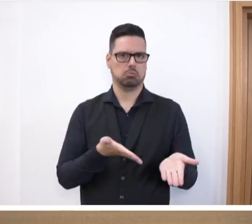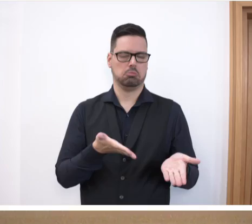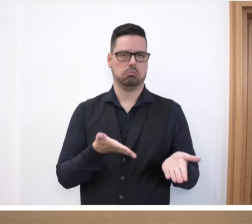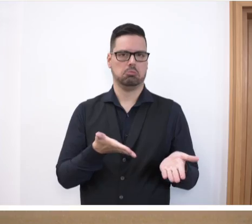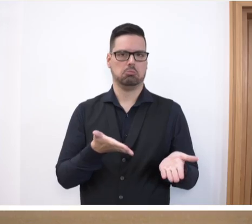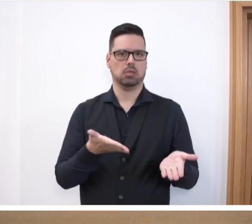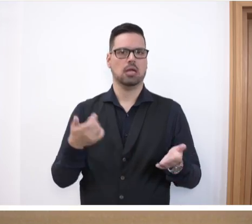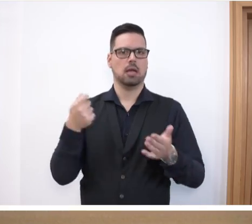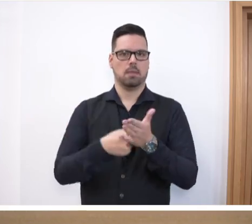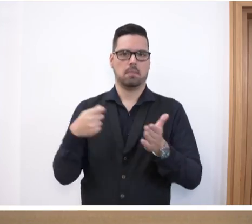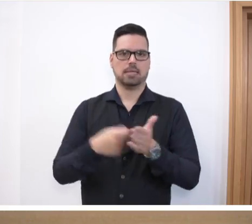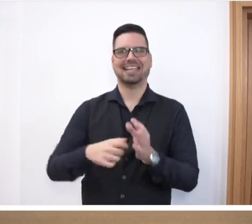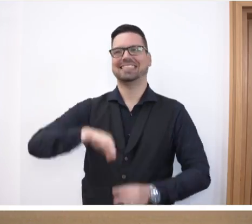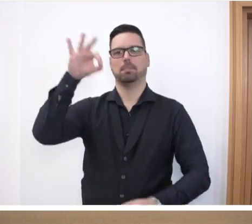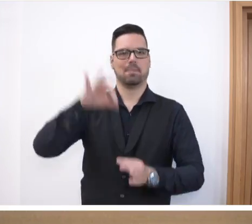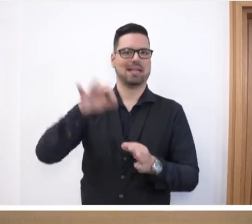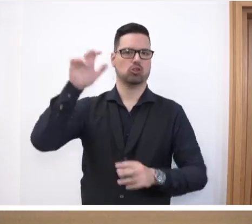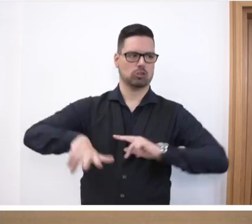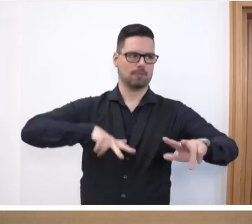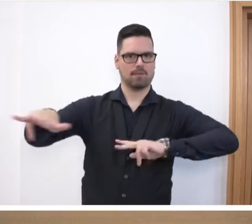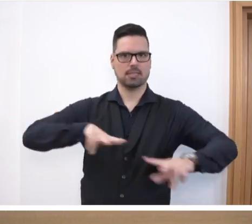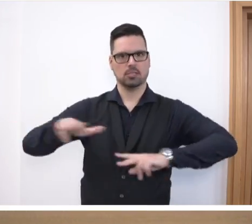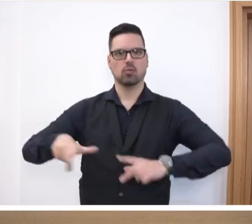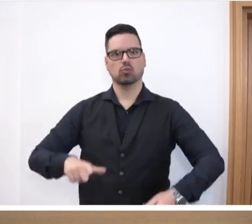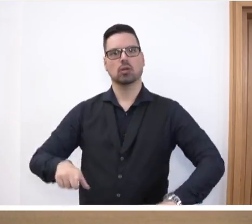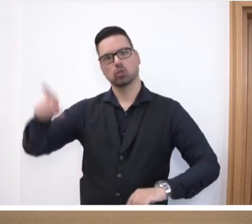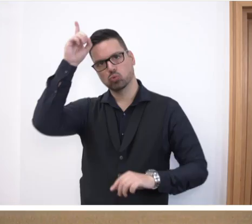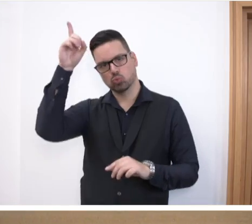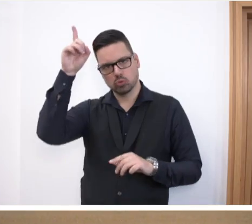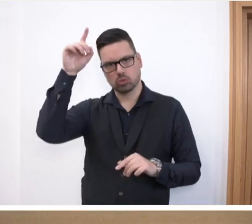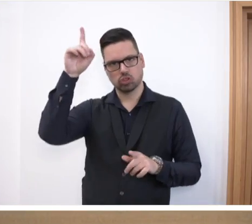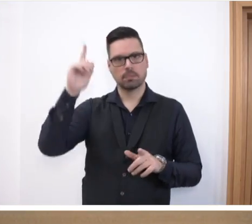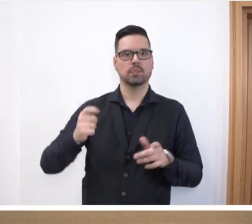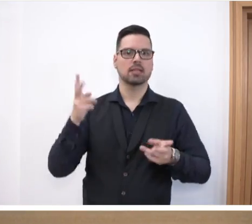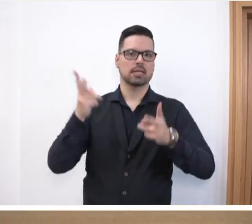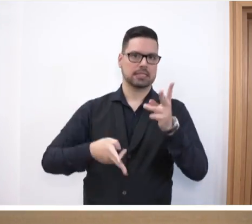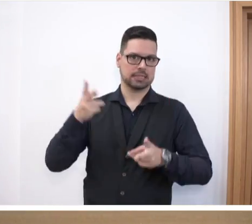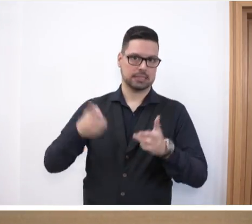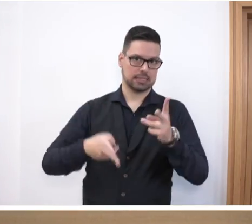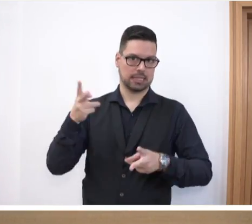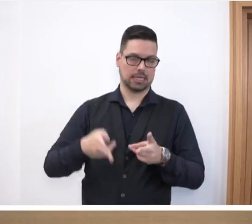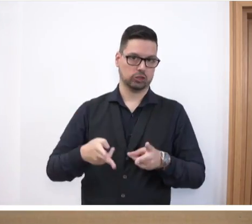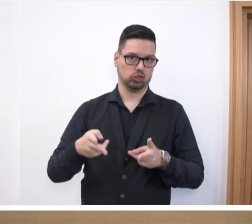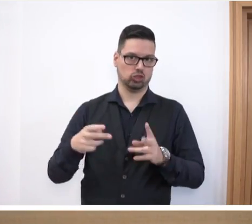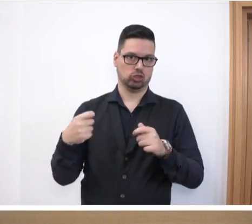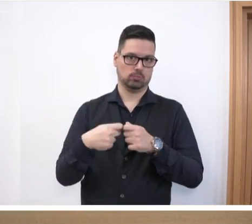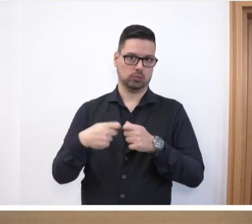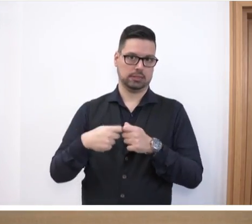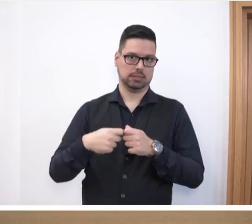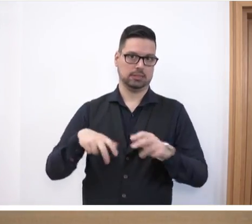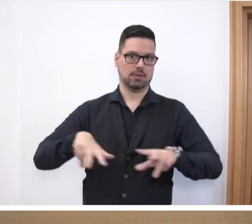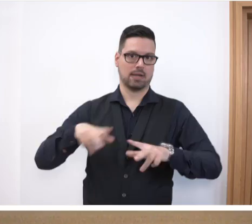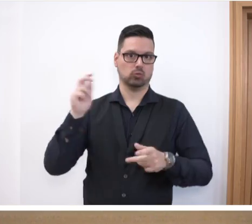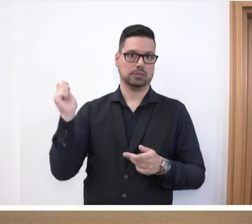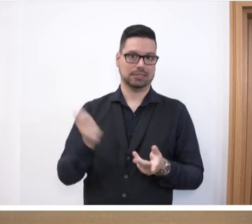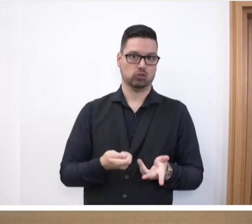das Beitragsbemessungsverfahren aufgrund des Bundesverfassungsgerichtsurteils ja so nicht mehr gelten kann. Aber